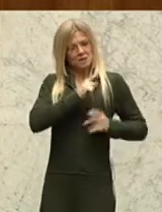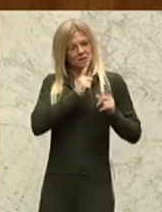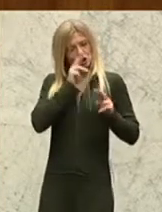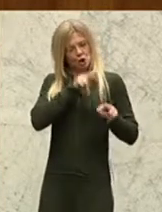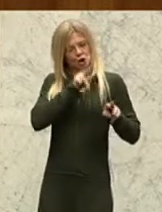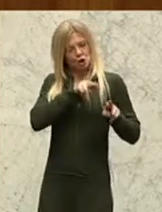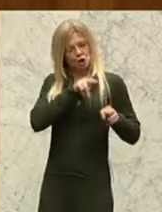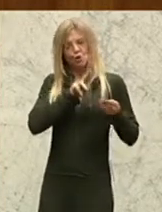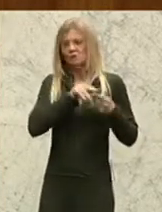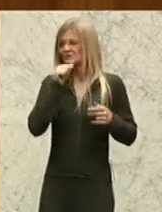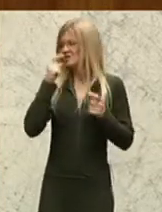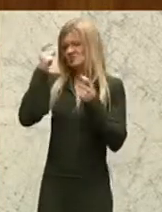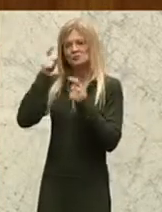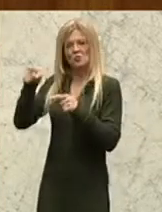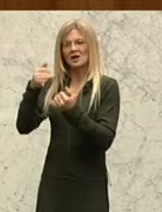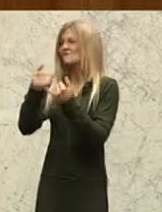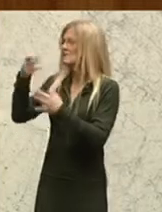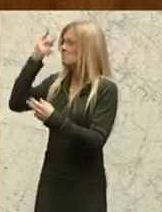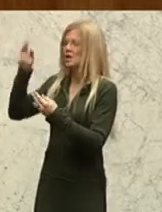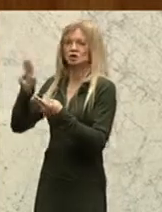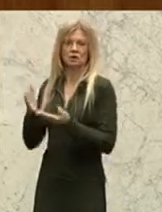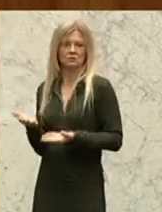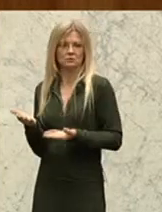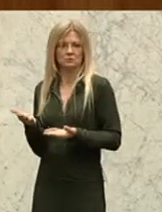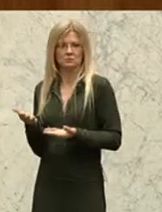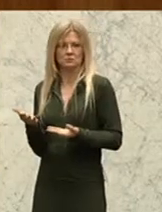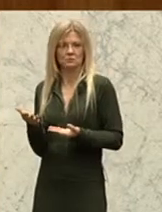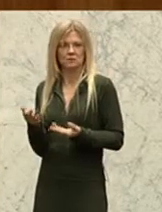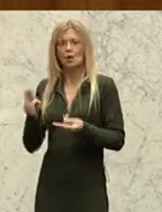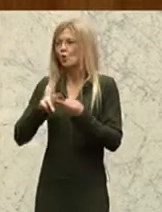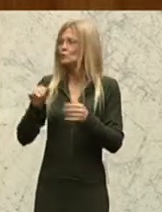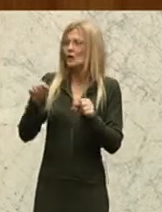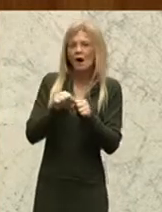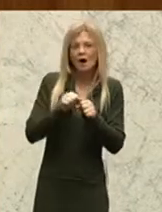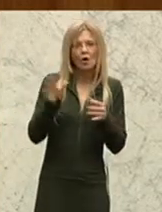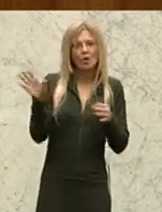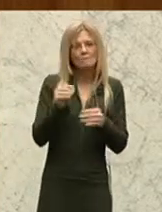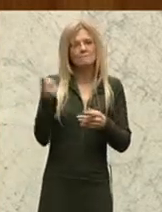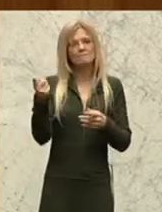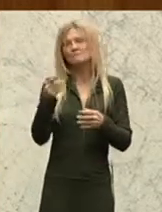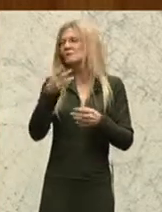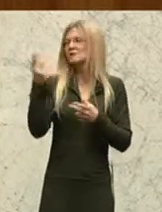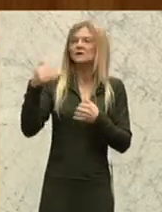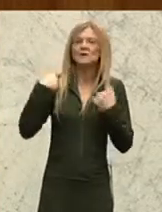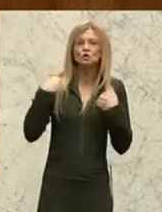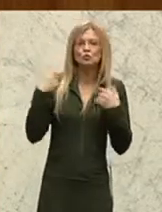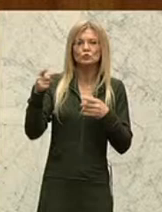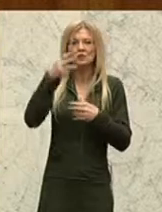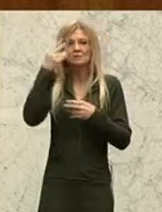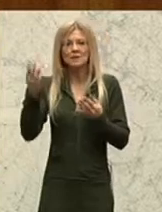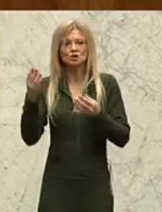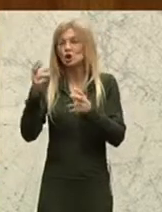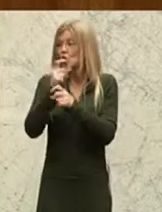ihnen weniger um die Sorgen und Nöte der Menschen geht. Mit der Gesundheit der Menschen, auch der Österreicherinnen und Österreicher, darf